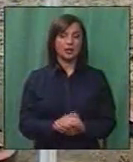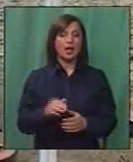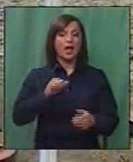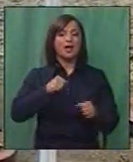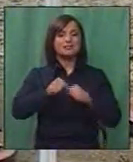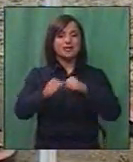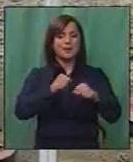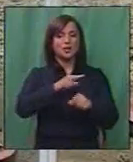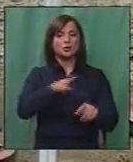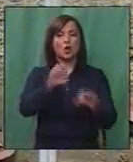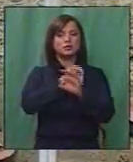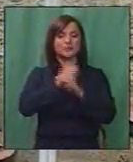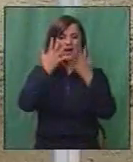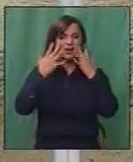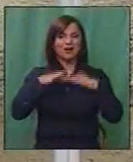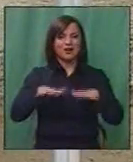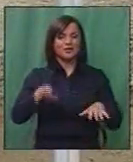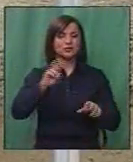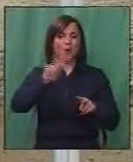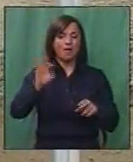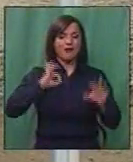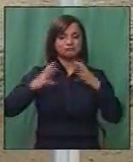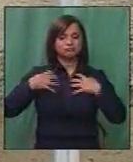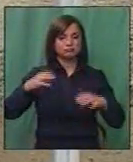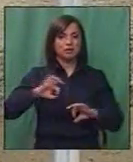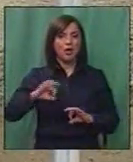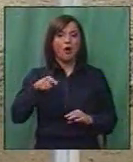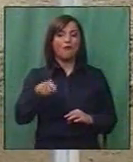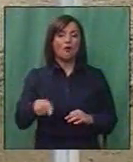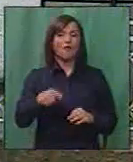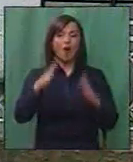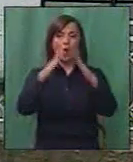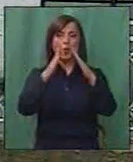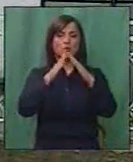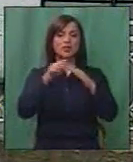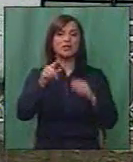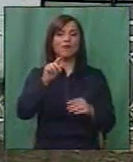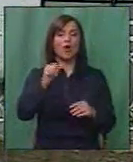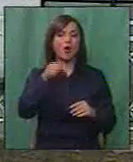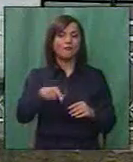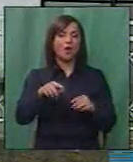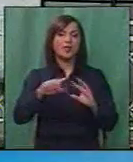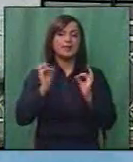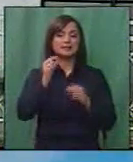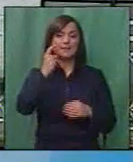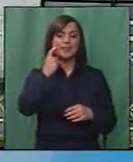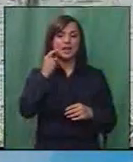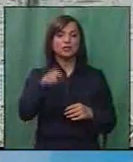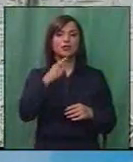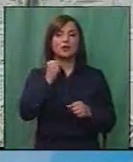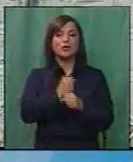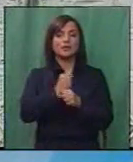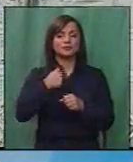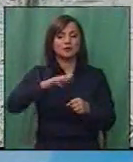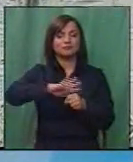Претепано до смрт, раскарварено и со модрици по целото тело. Во оваа трошна кукја во населбата Драчево, некој синок ја го